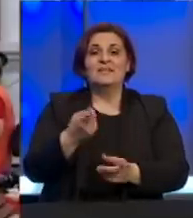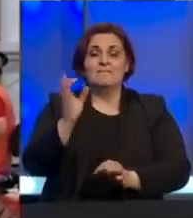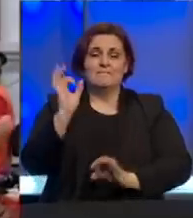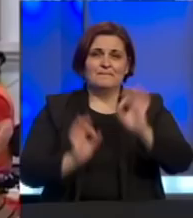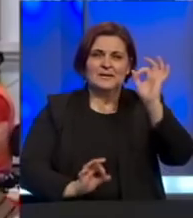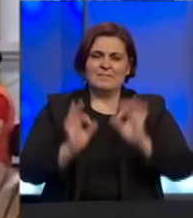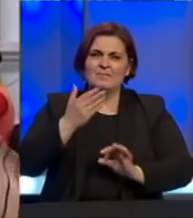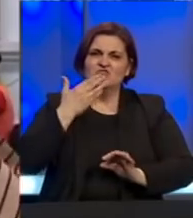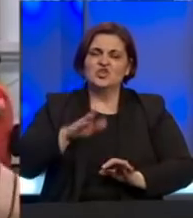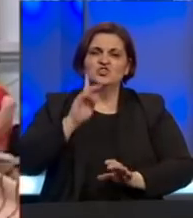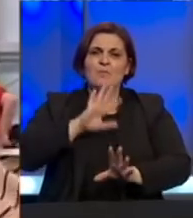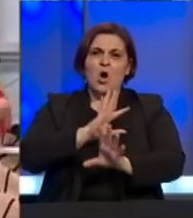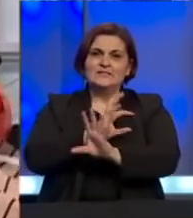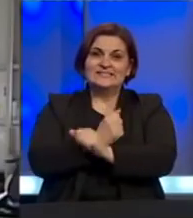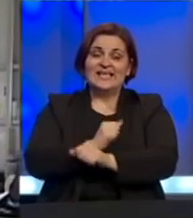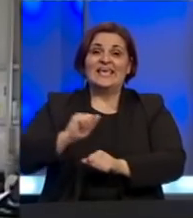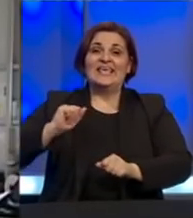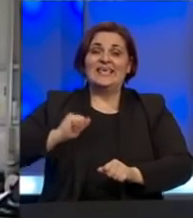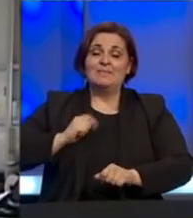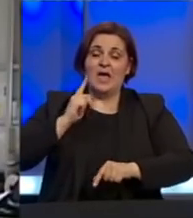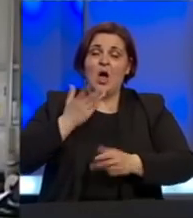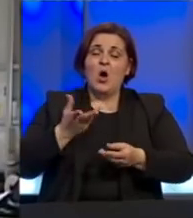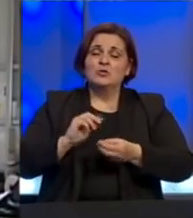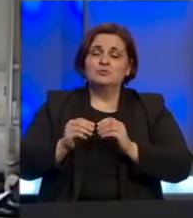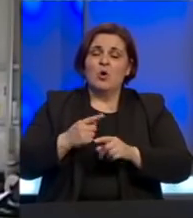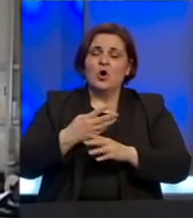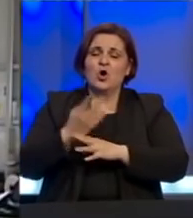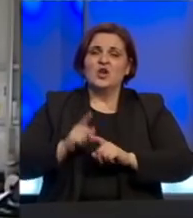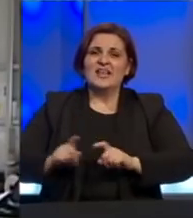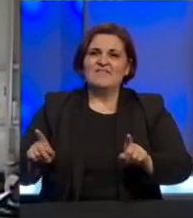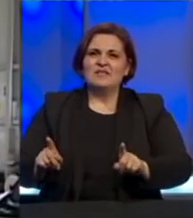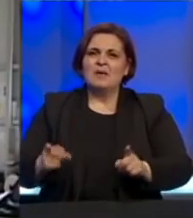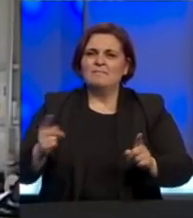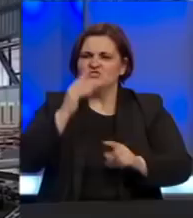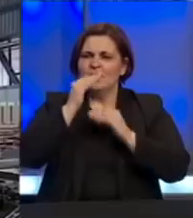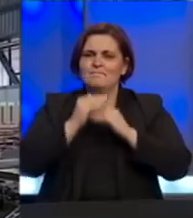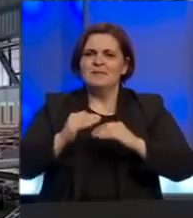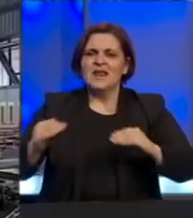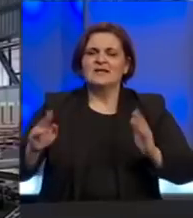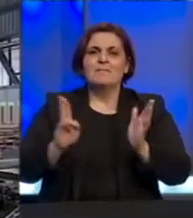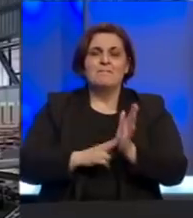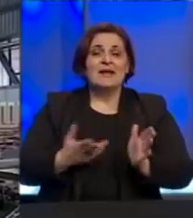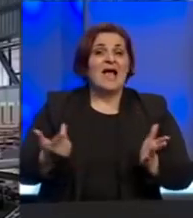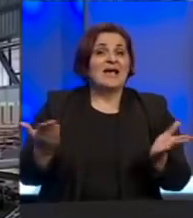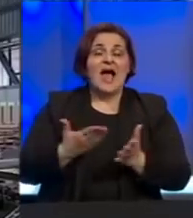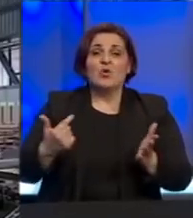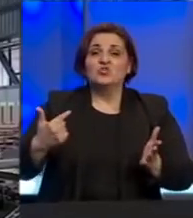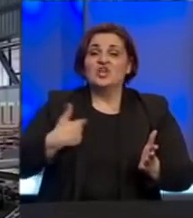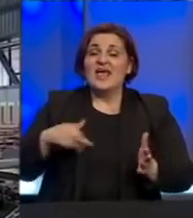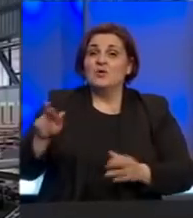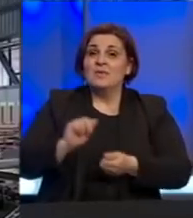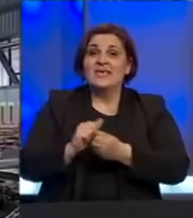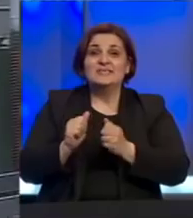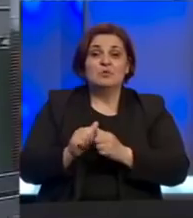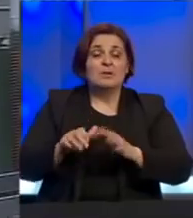procenama šteta koju će Bosna i Hercegovina imati od posljedica virusa korona, mjerit će se milijardama maraka. Kako će se naša ekonomija izboriti s